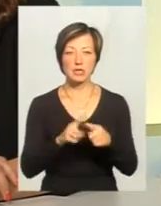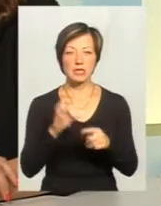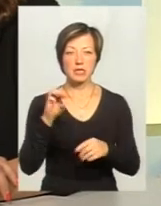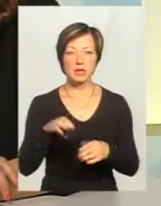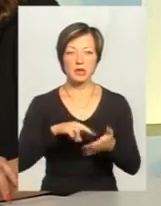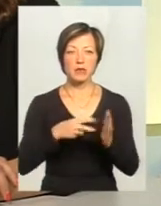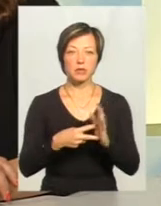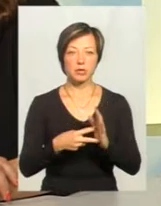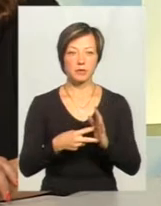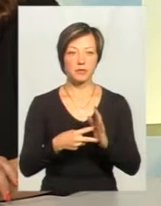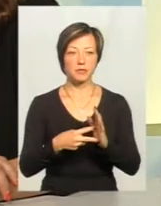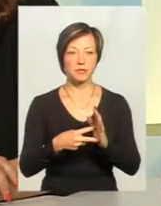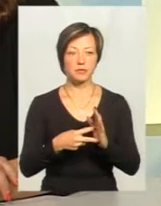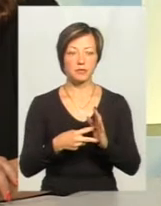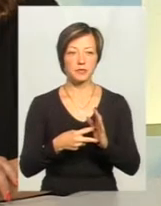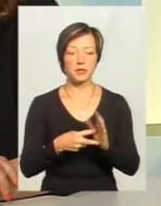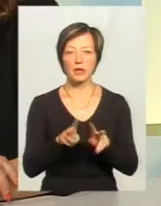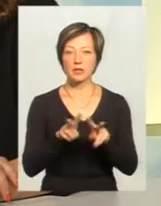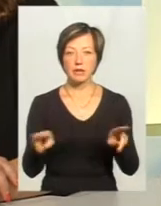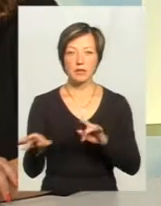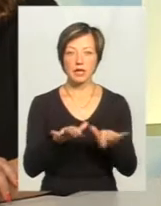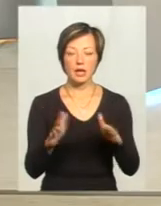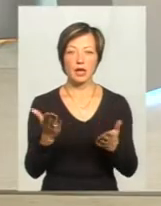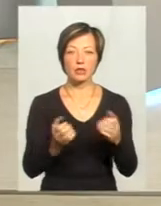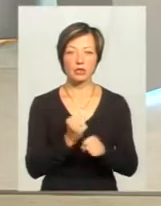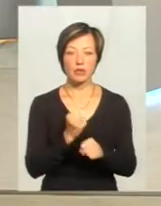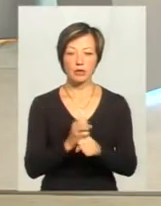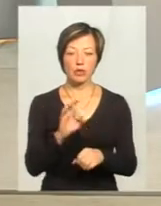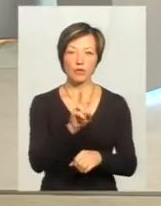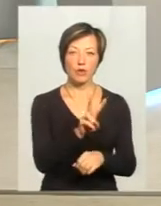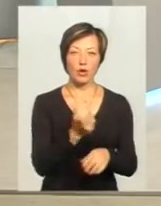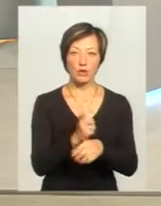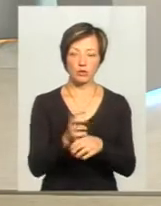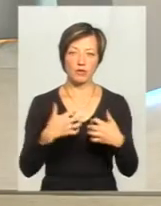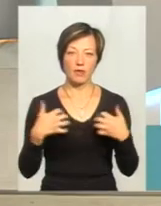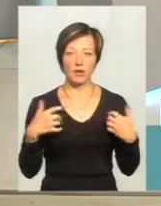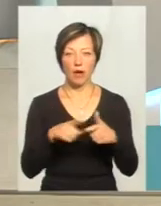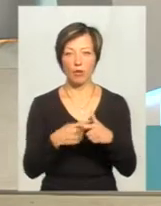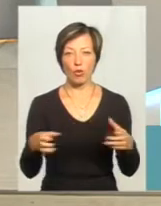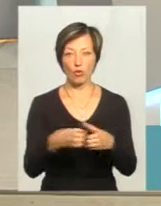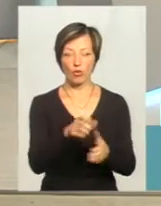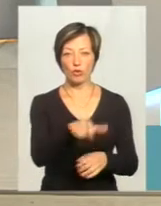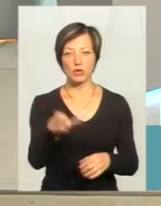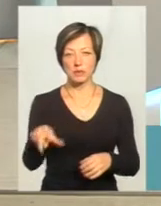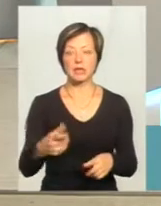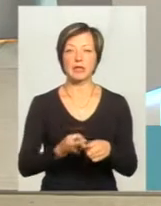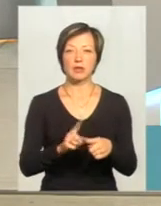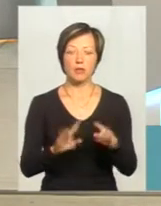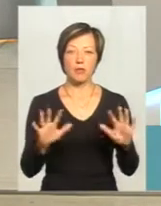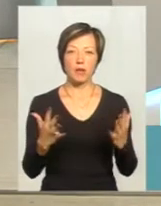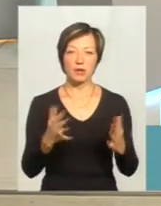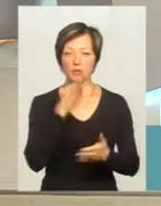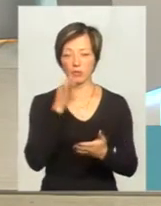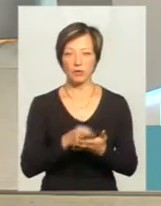штатті передбачає ті самі дії, якщо вчинені стосовно двох і більше тварин, або ж групою осіб. В даному випадку